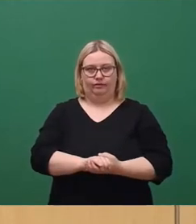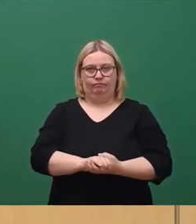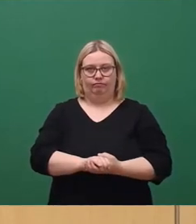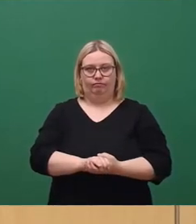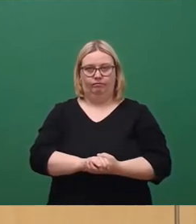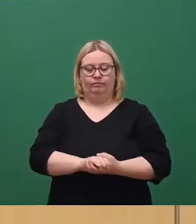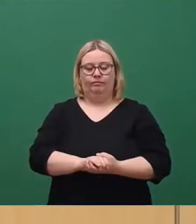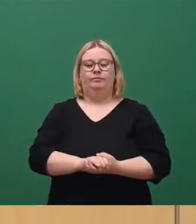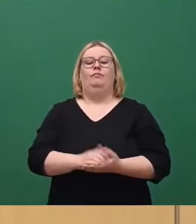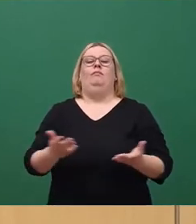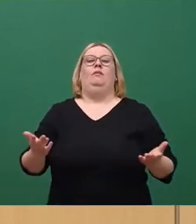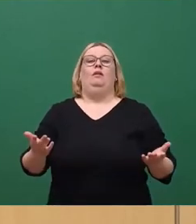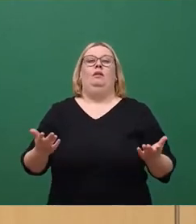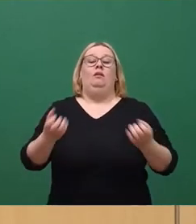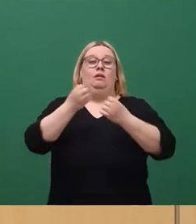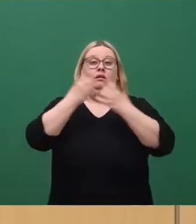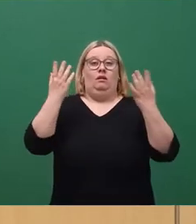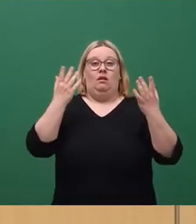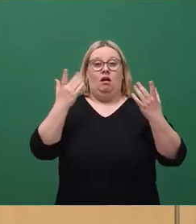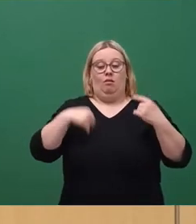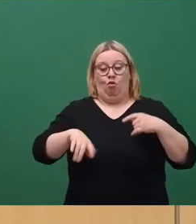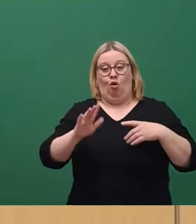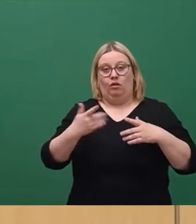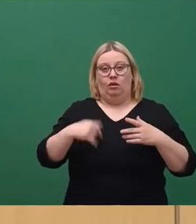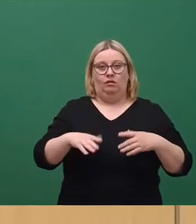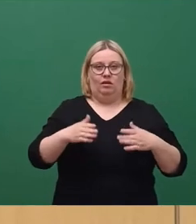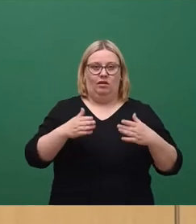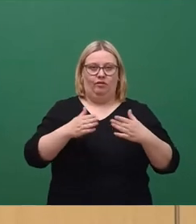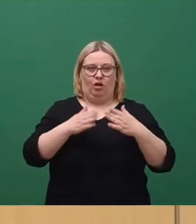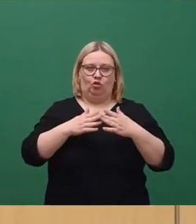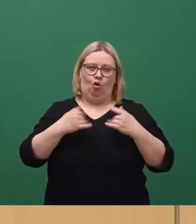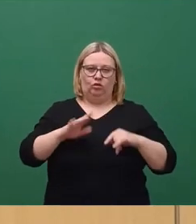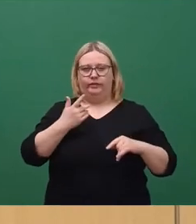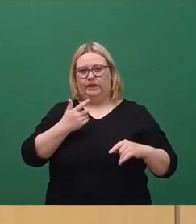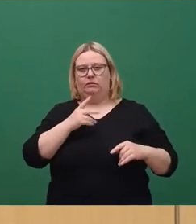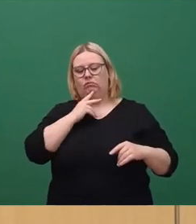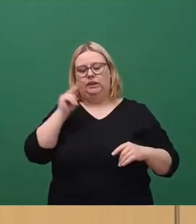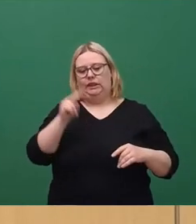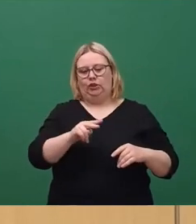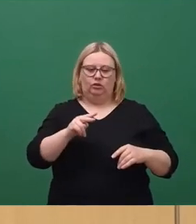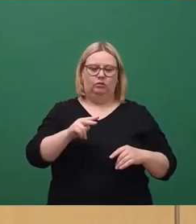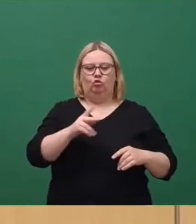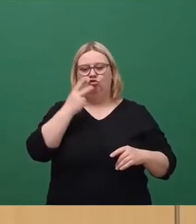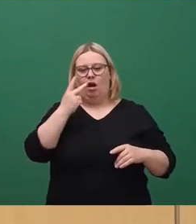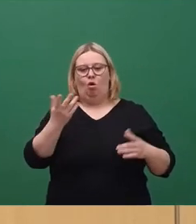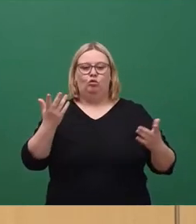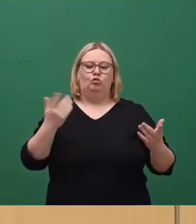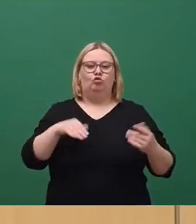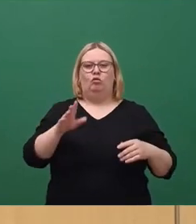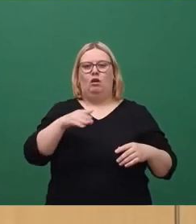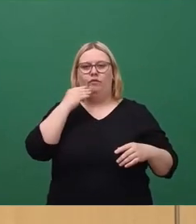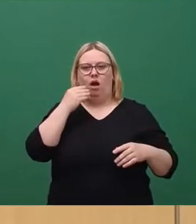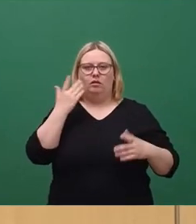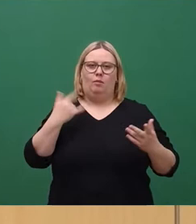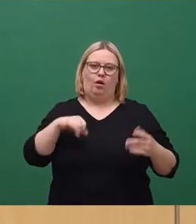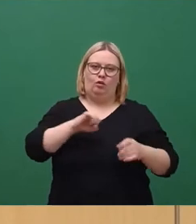Sicher wird die Sicht auf die Erfolge in jeder Fraktion etwas differenzierter sein. Wir werden es noch hören oder haben es schon gehört, aber wir als